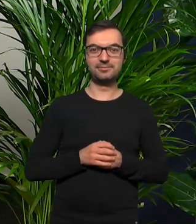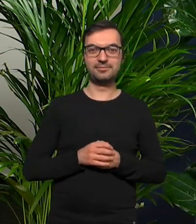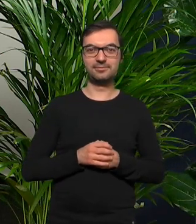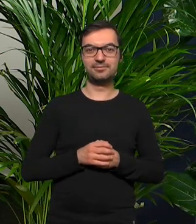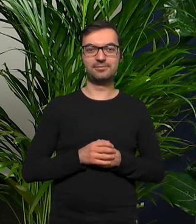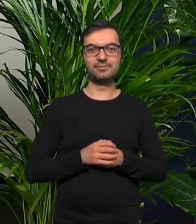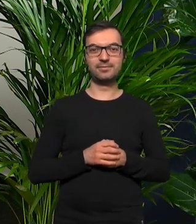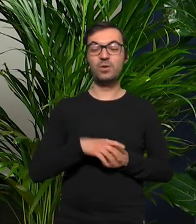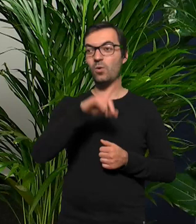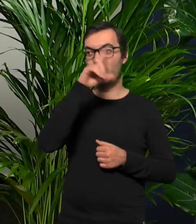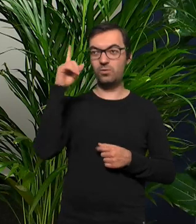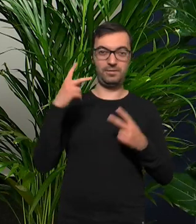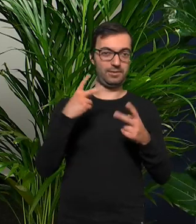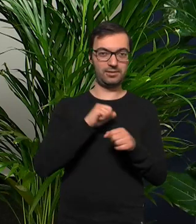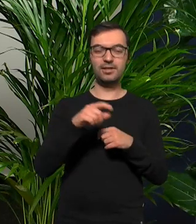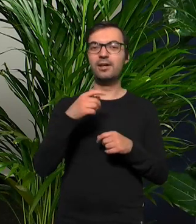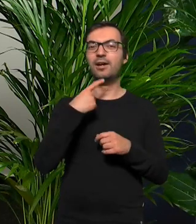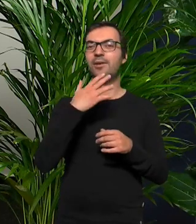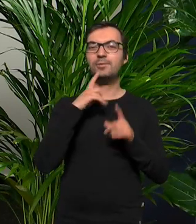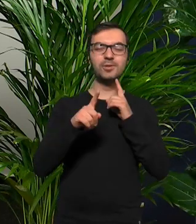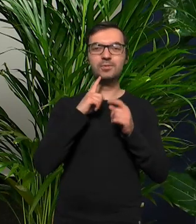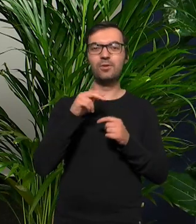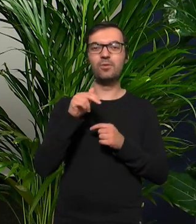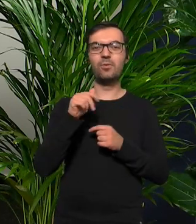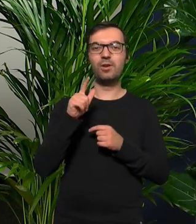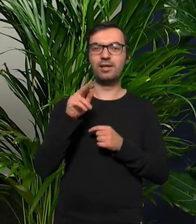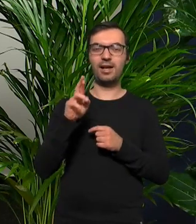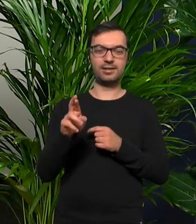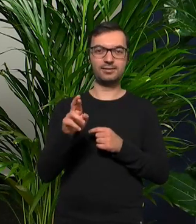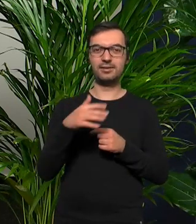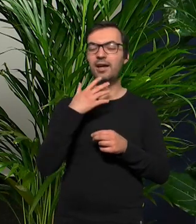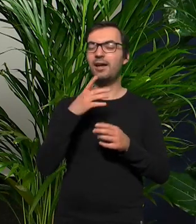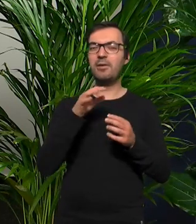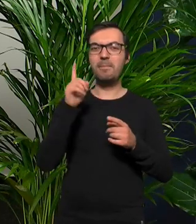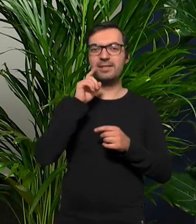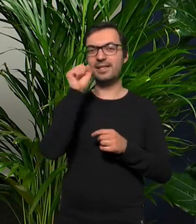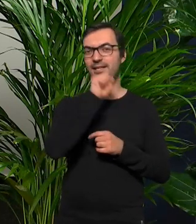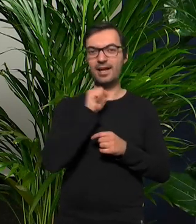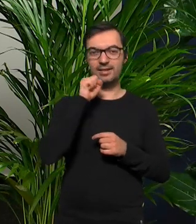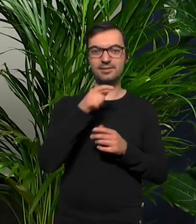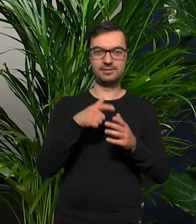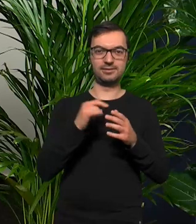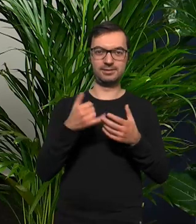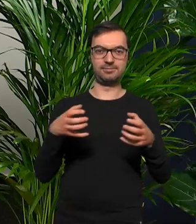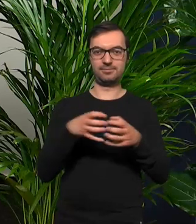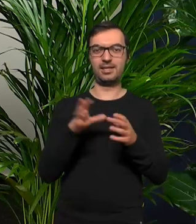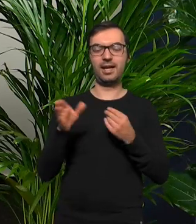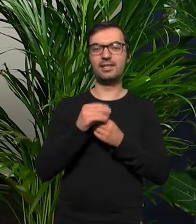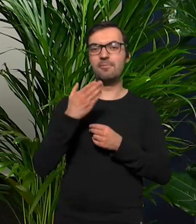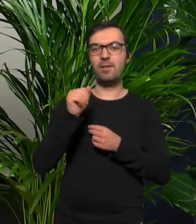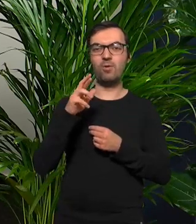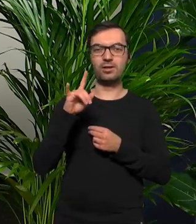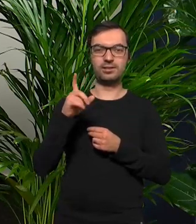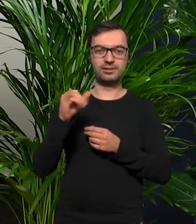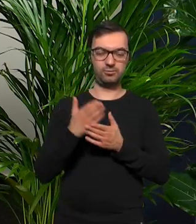są istotni wspomniałam tutaj przy okazji mówienia o tym że na męskim graniu już w tej formule czyli z maurycem się